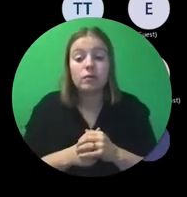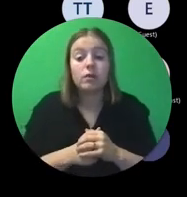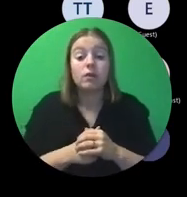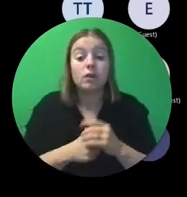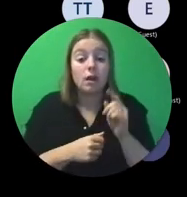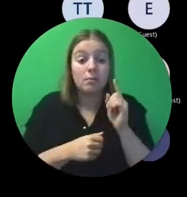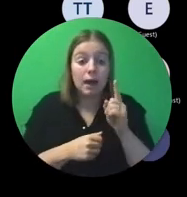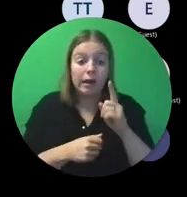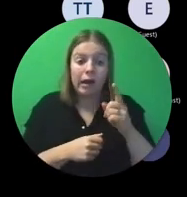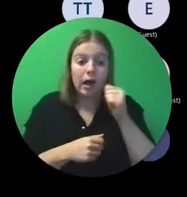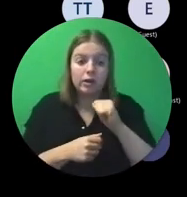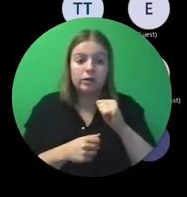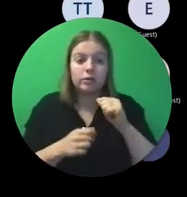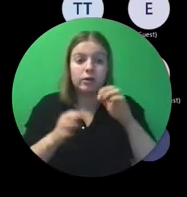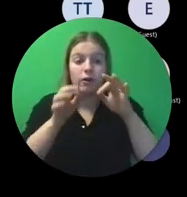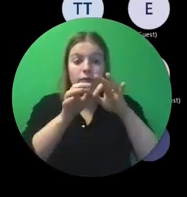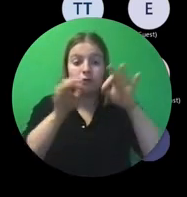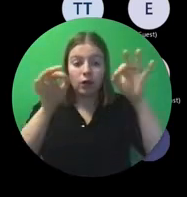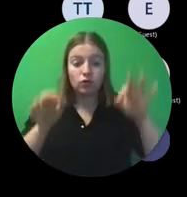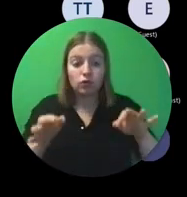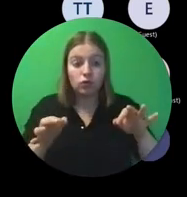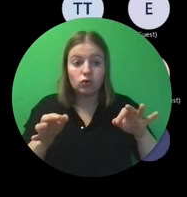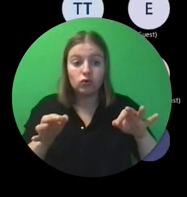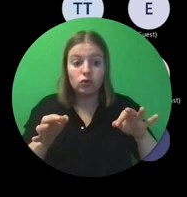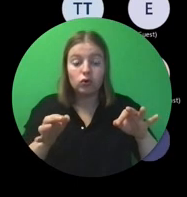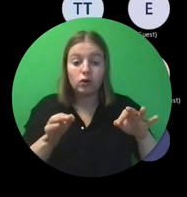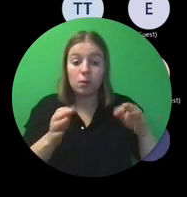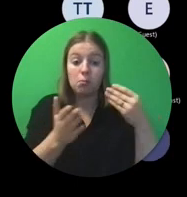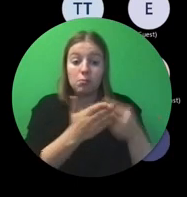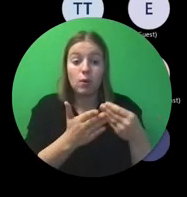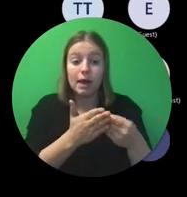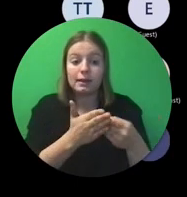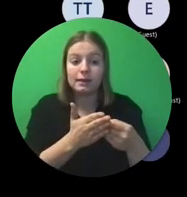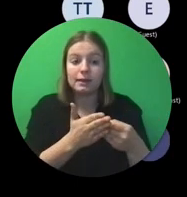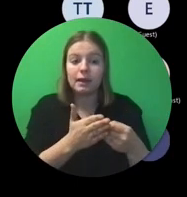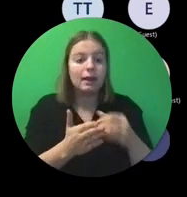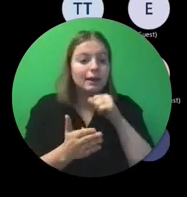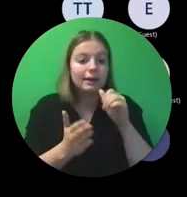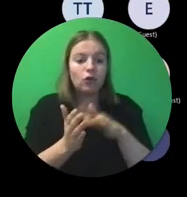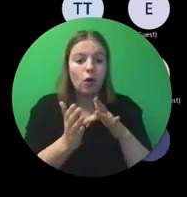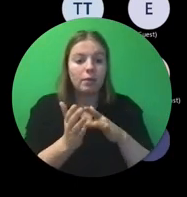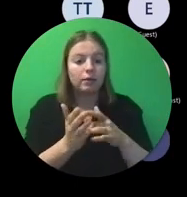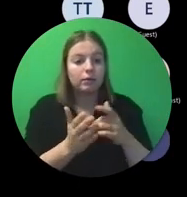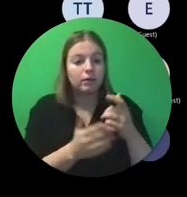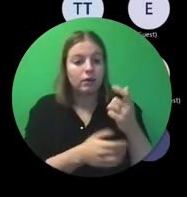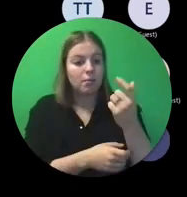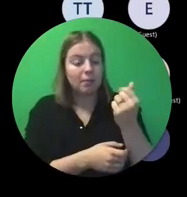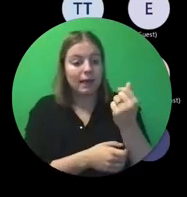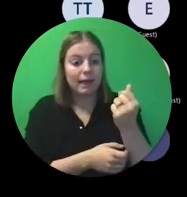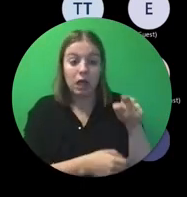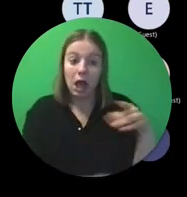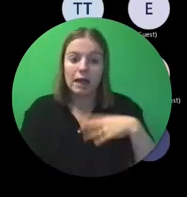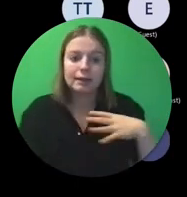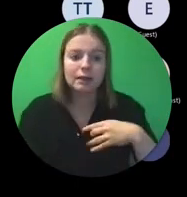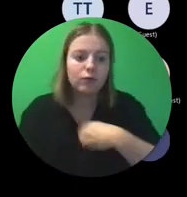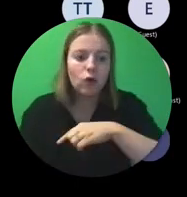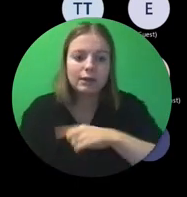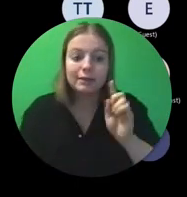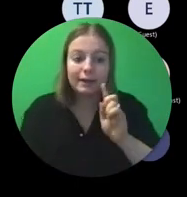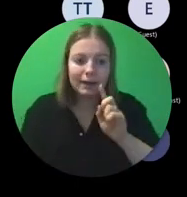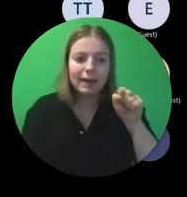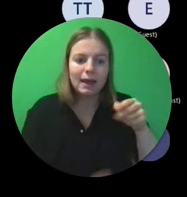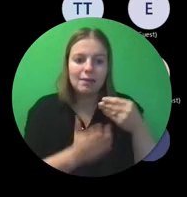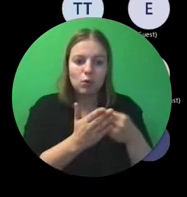Opnieuw, als daar een factuur tussen staat als bewijsstuk. Dan is dat niet omdat dat bedrag ons interesseert. Dat is als bewijs van